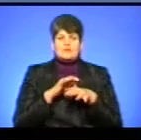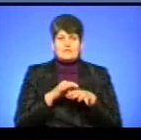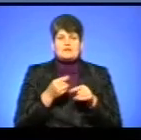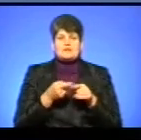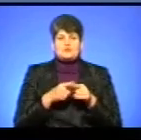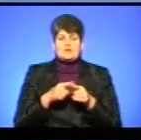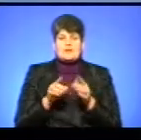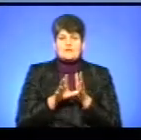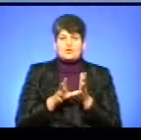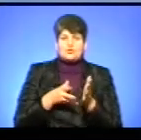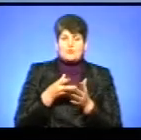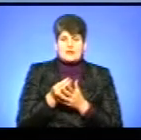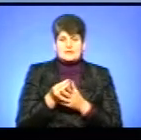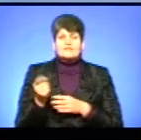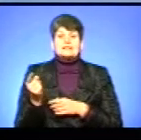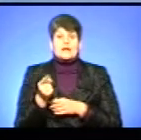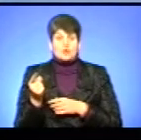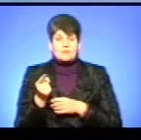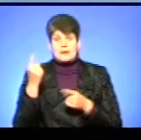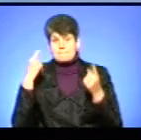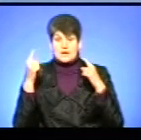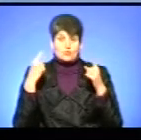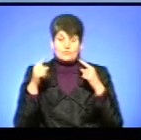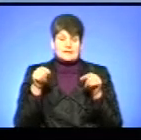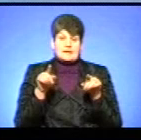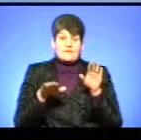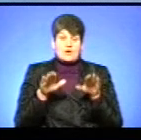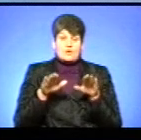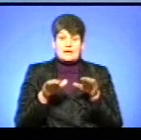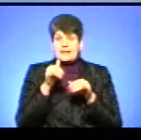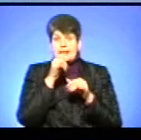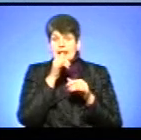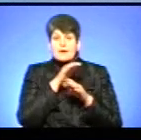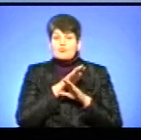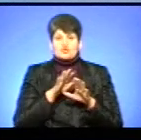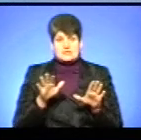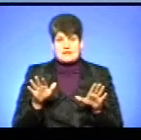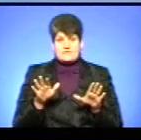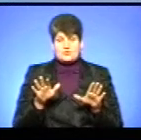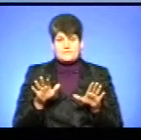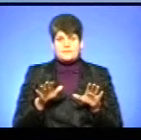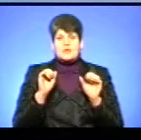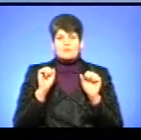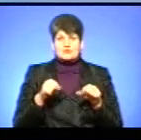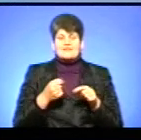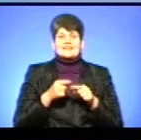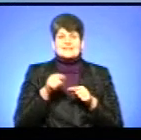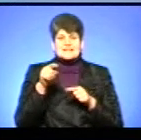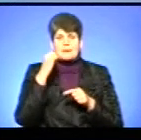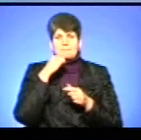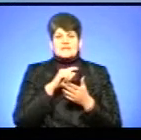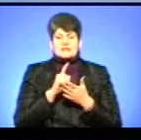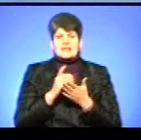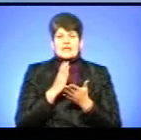електронної оплати. В Тернополі придумали таке регулювання, яке онеможливило можливість цих пенсіонерів, які